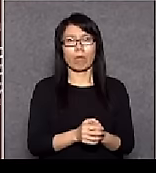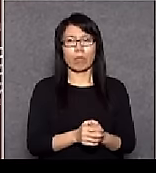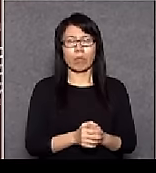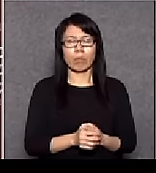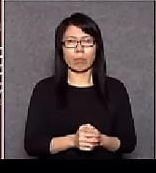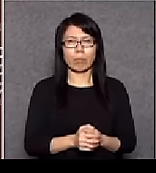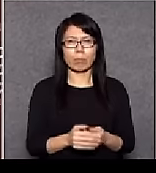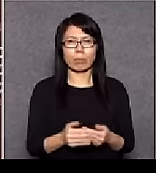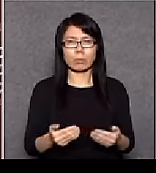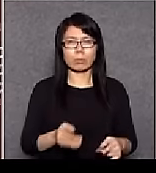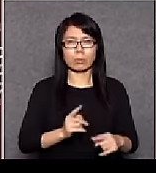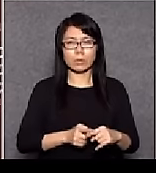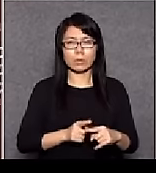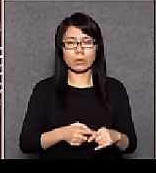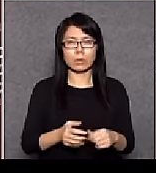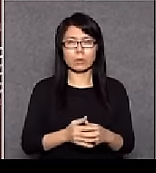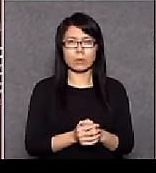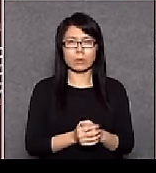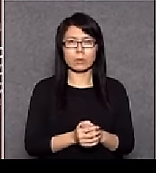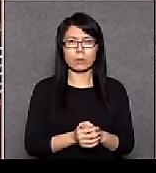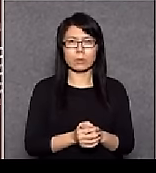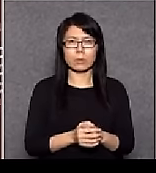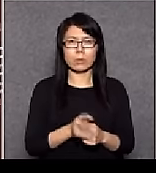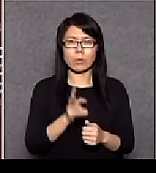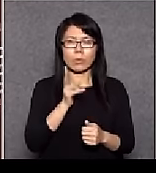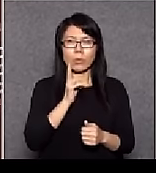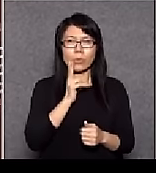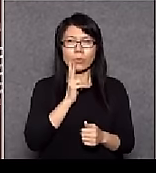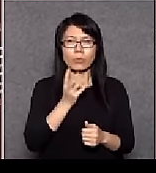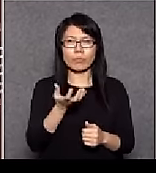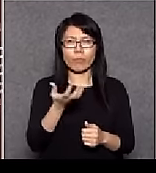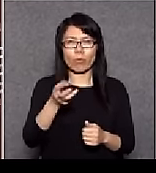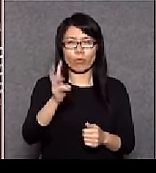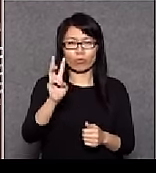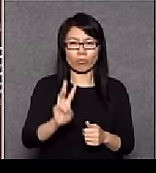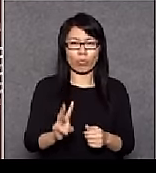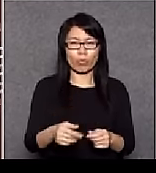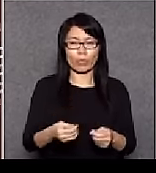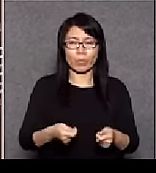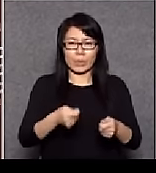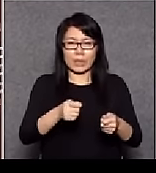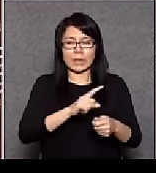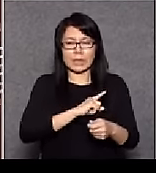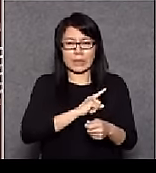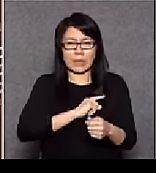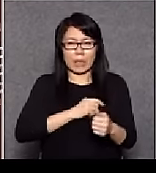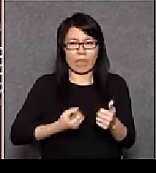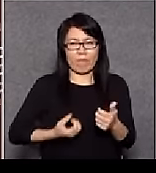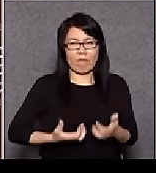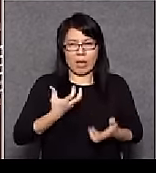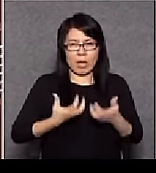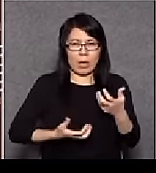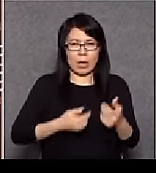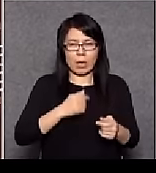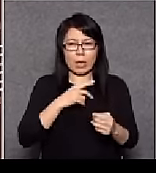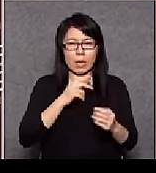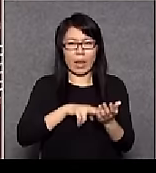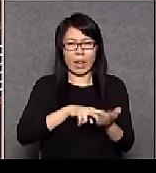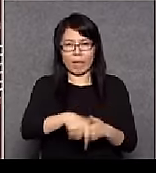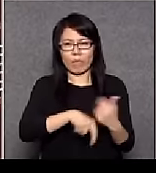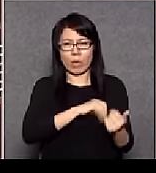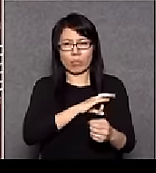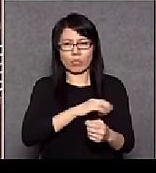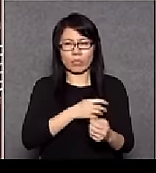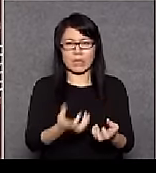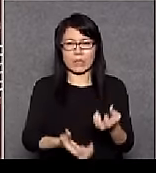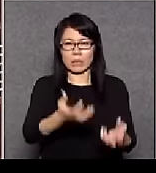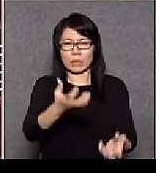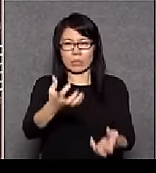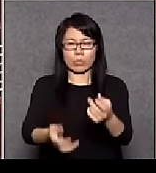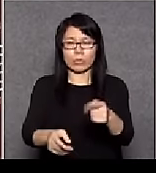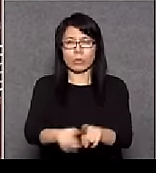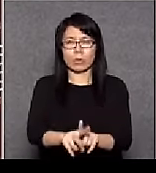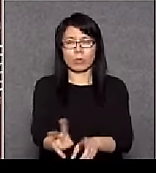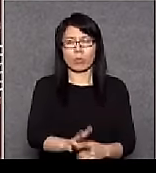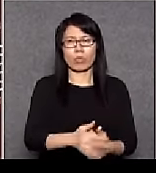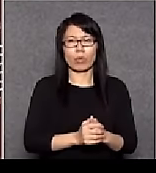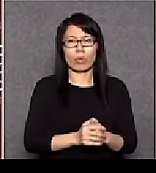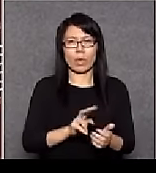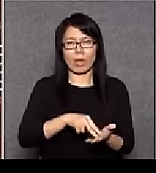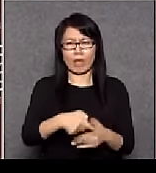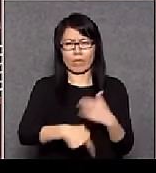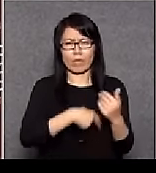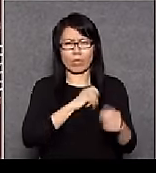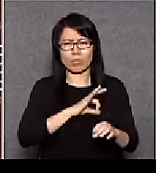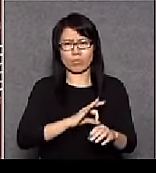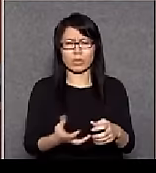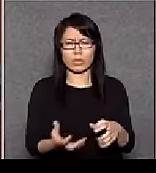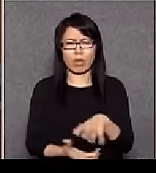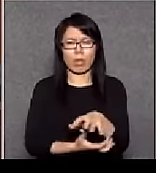根本是拿著換火水引火自焚在議會周圍燒即是本來我們的議會都已經一塌糊